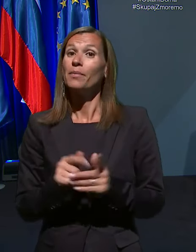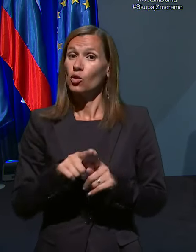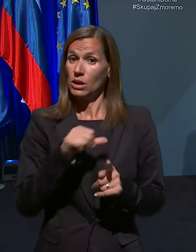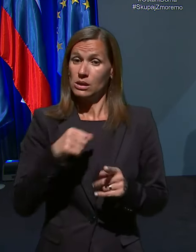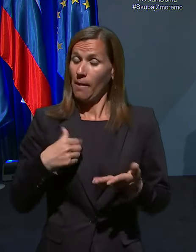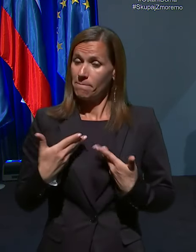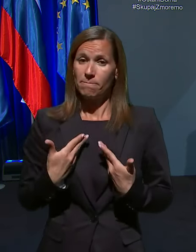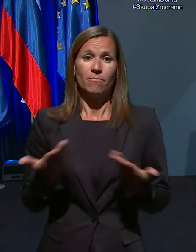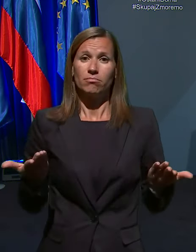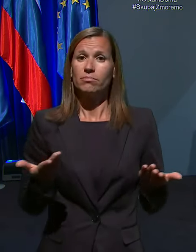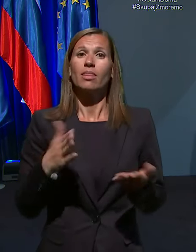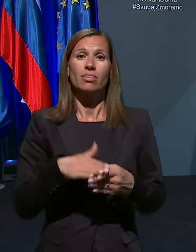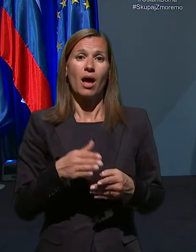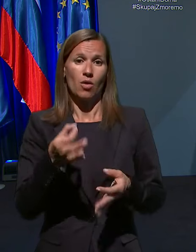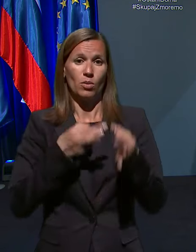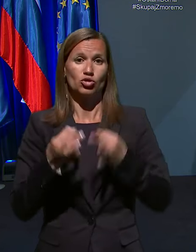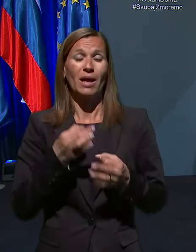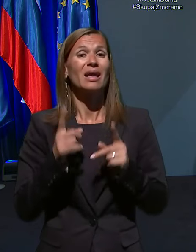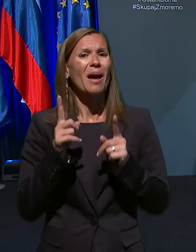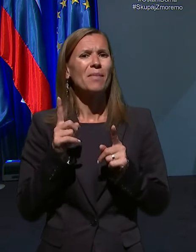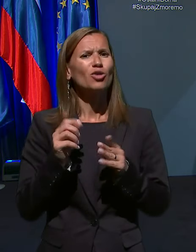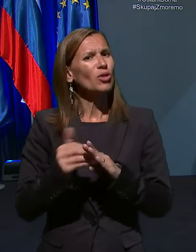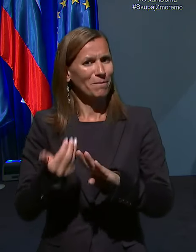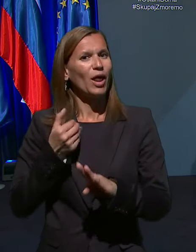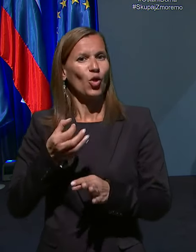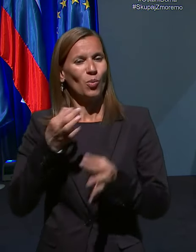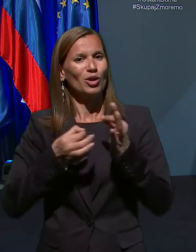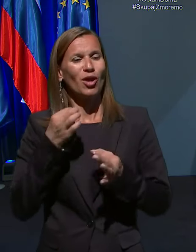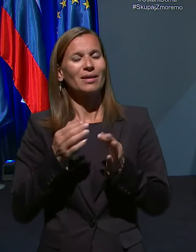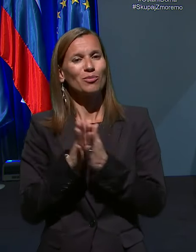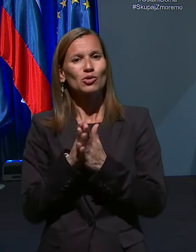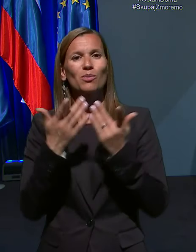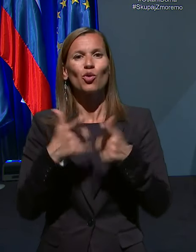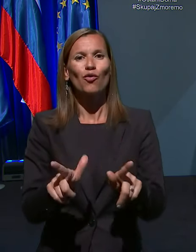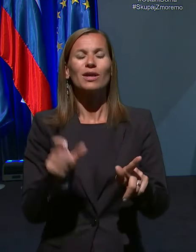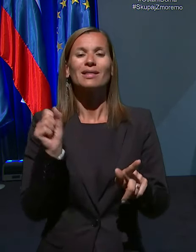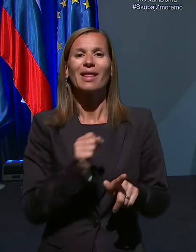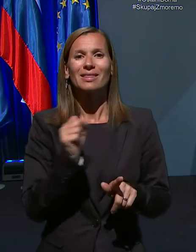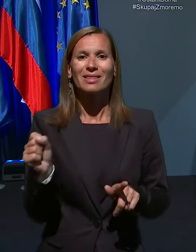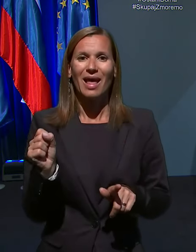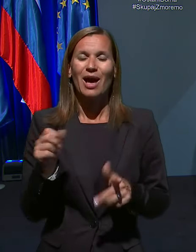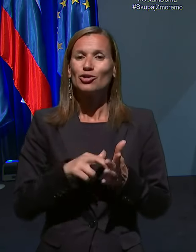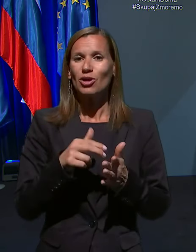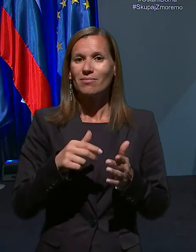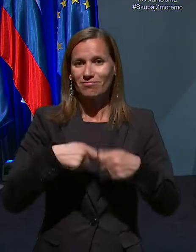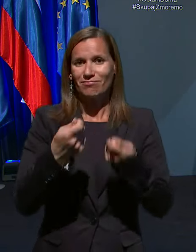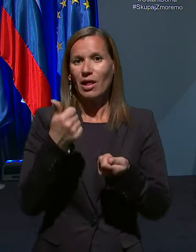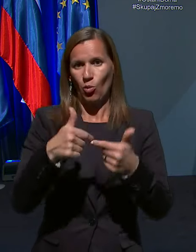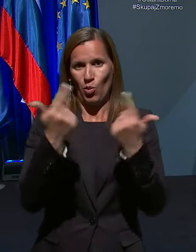voljo za ta vprašanja, ampak preden mi jih zastavite, mi dovolite še eno pojasnilo.